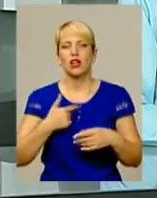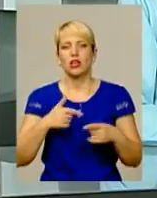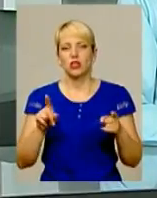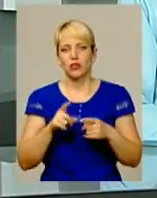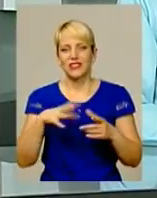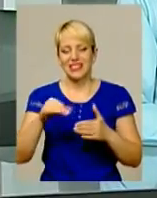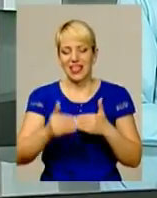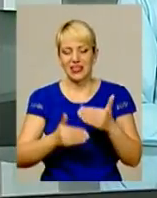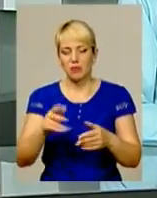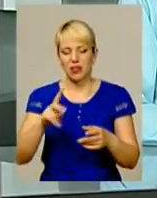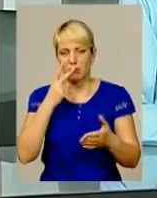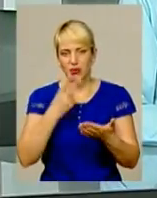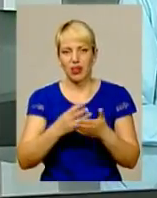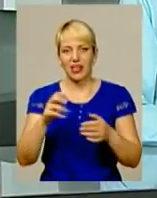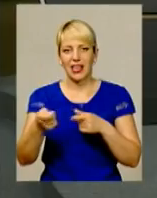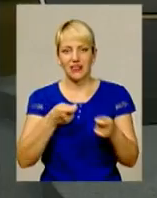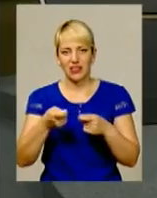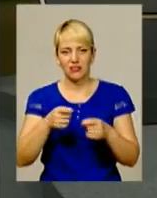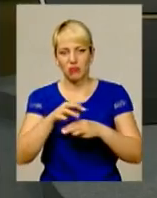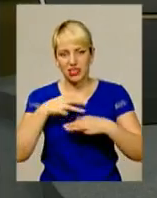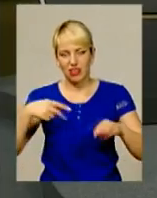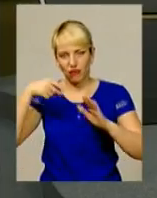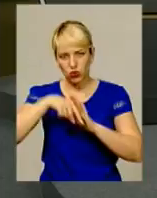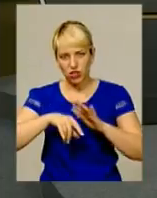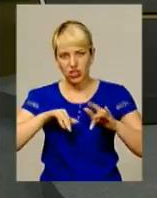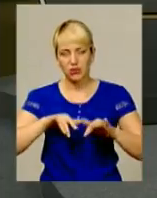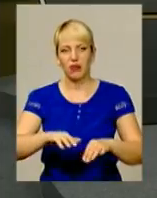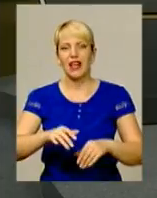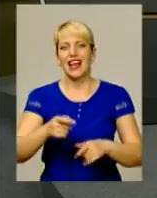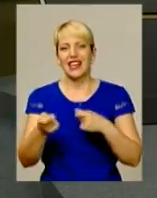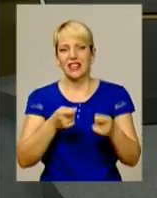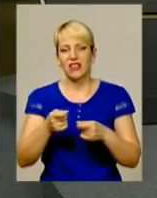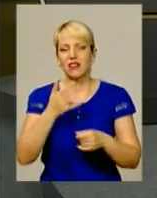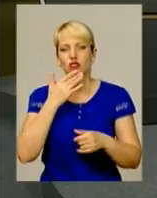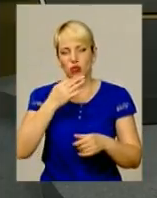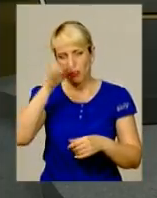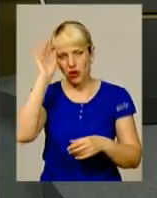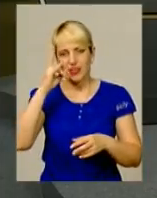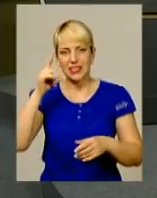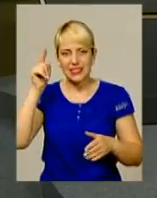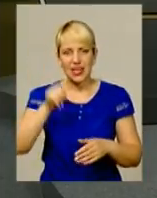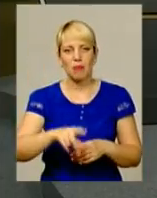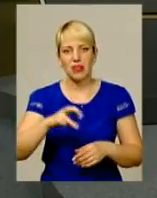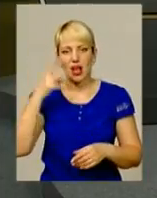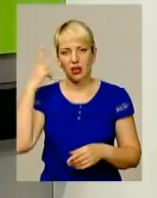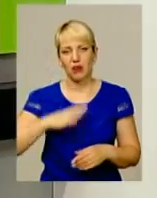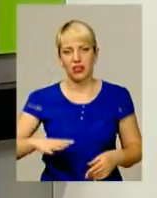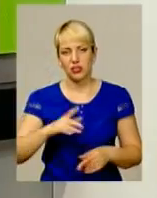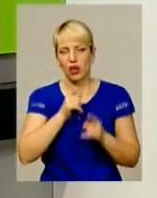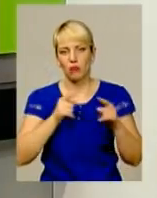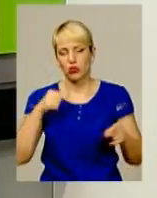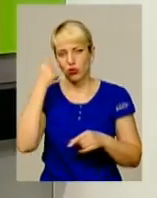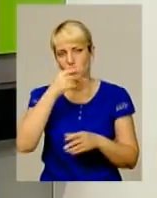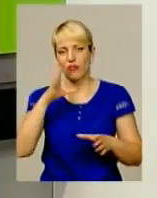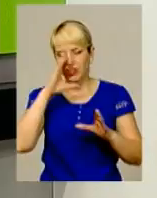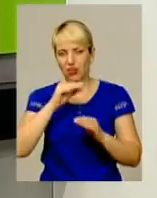були передбачені керівництвом Міністерства вношніх справ, керівництвом національної поліції, саме на Хмельниччині напротяг з року нам вдалося